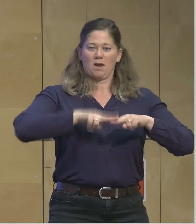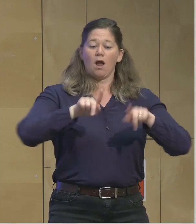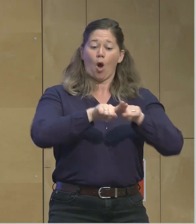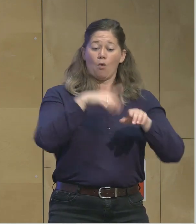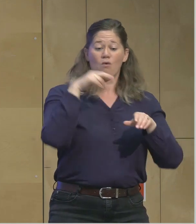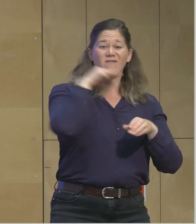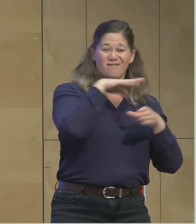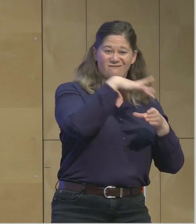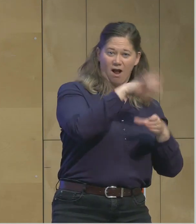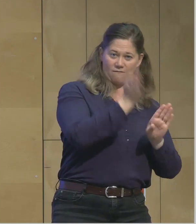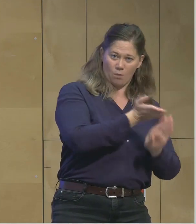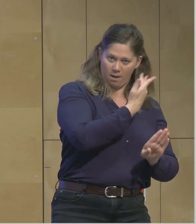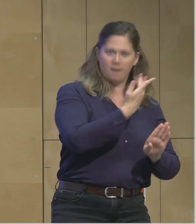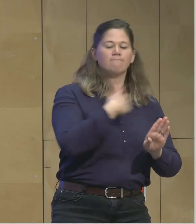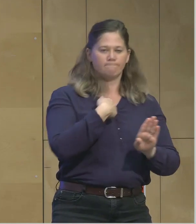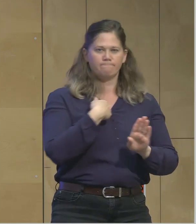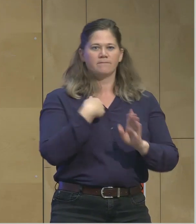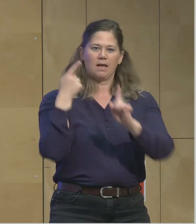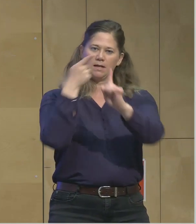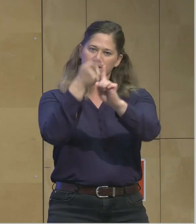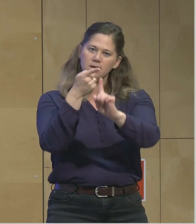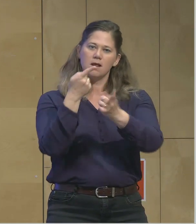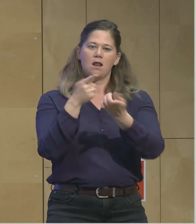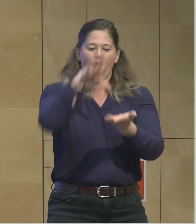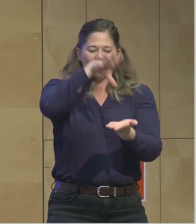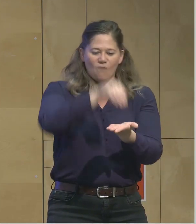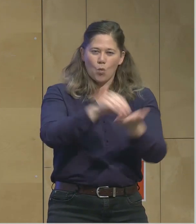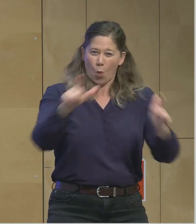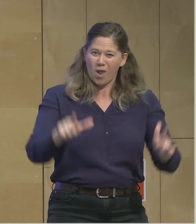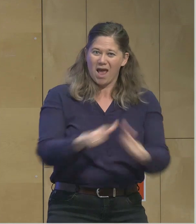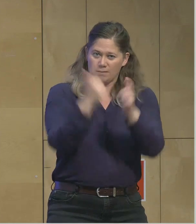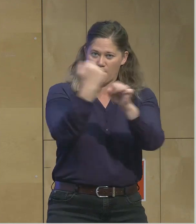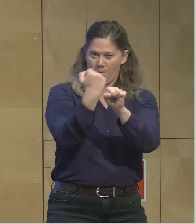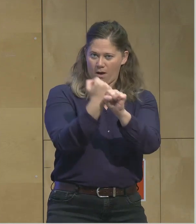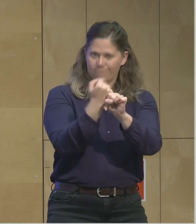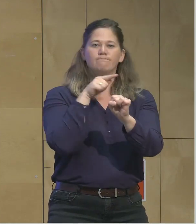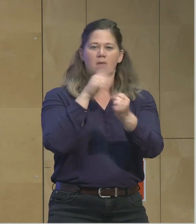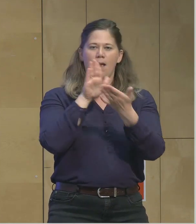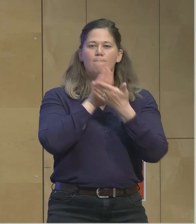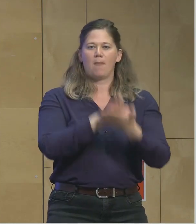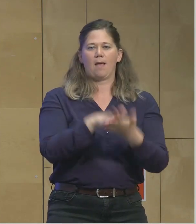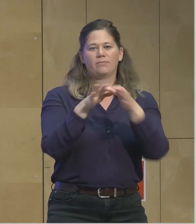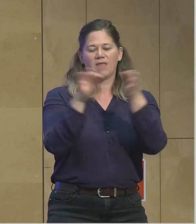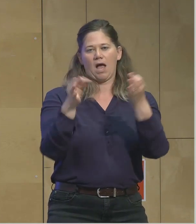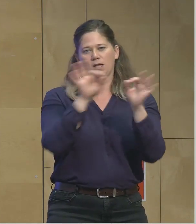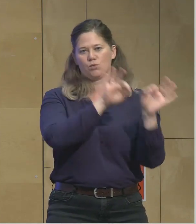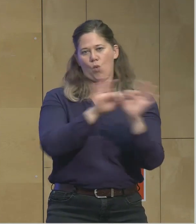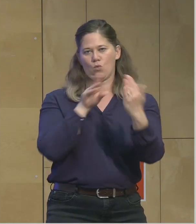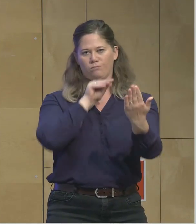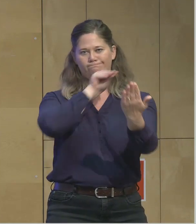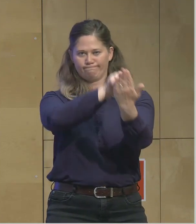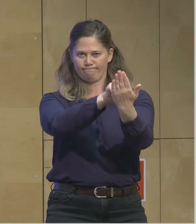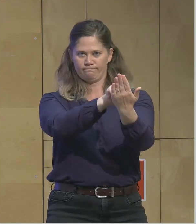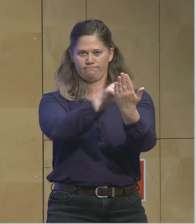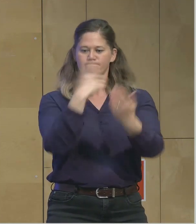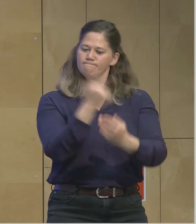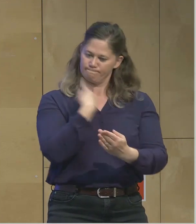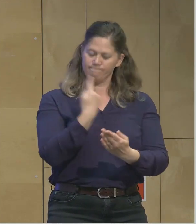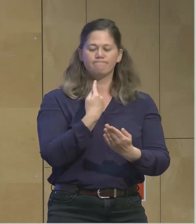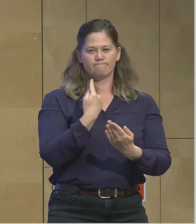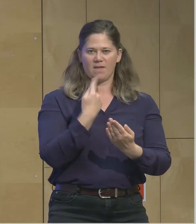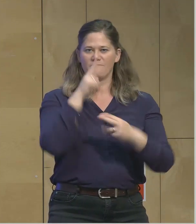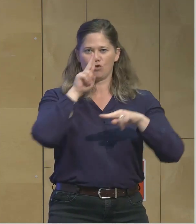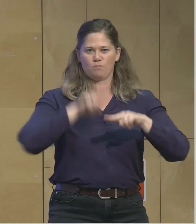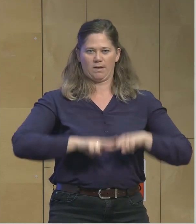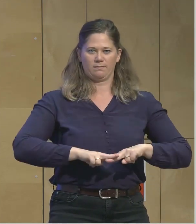sorgen, dass leistbares Wohnen auf der Tagesordnung bleibt. Dem verschreiben wir uns. Wir werden